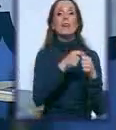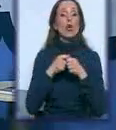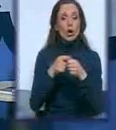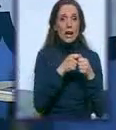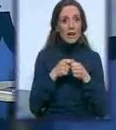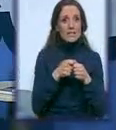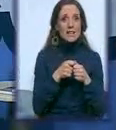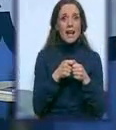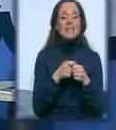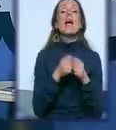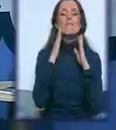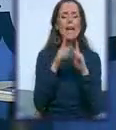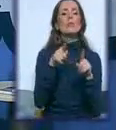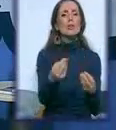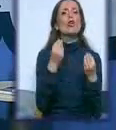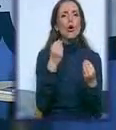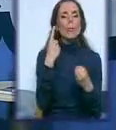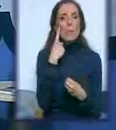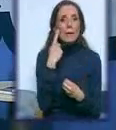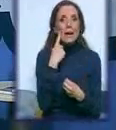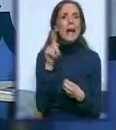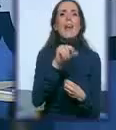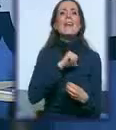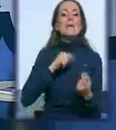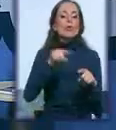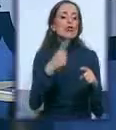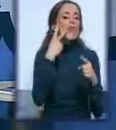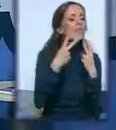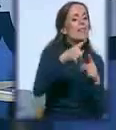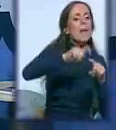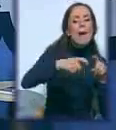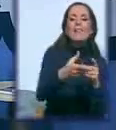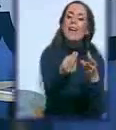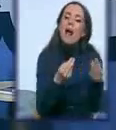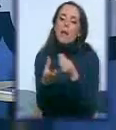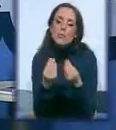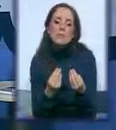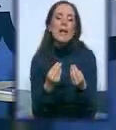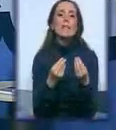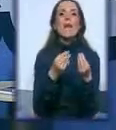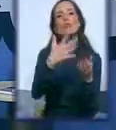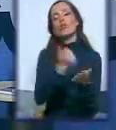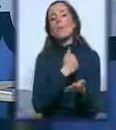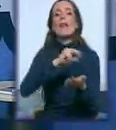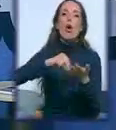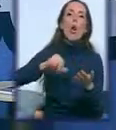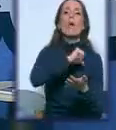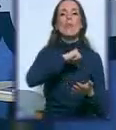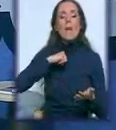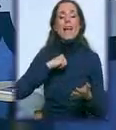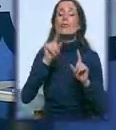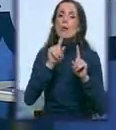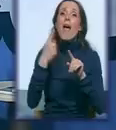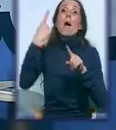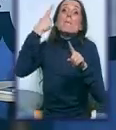Verujte mi da je to prilika ne samo da vidite i uzmete naše materijale, da se pohvalite reki pamfletom, molovkom ili majicom, već da